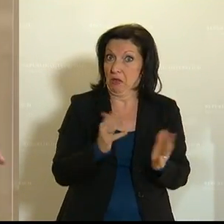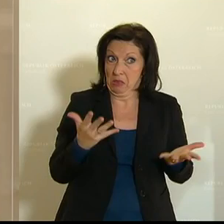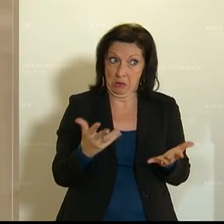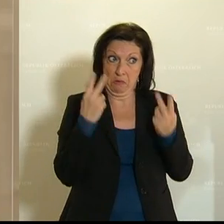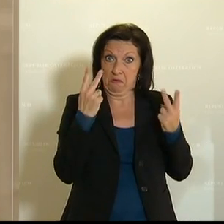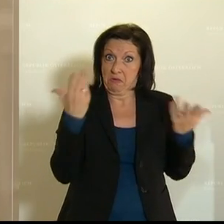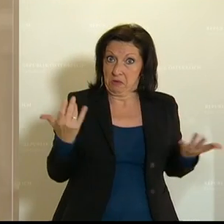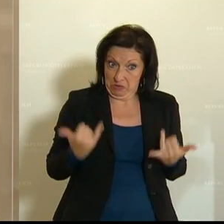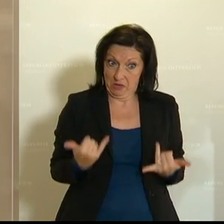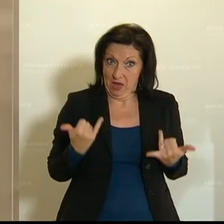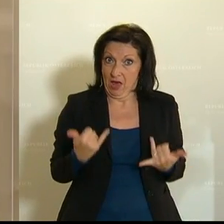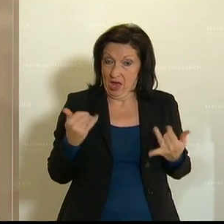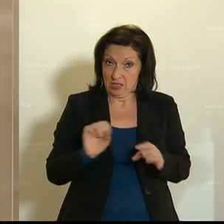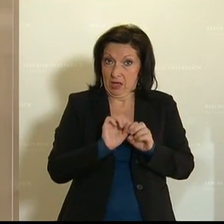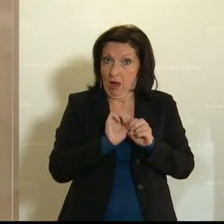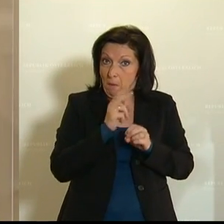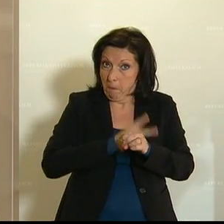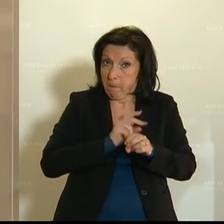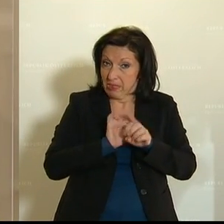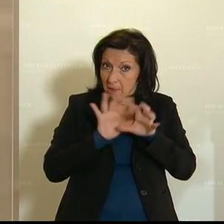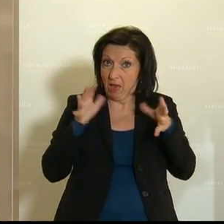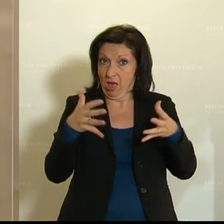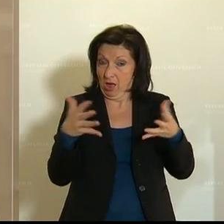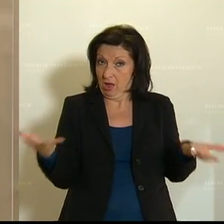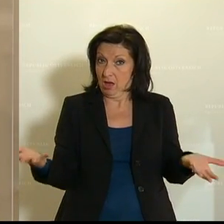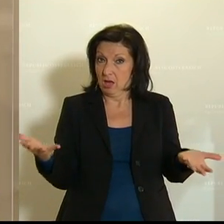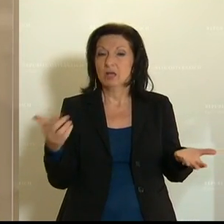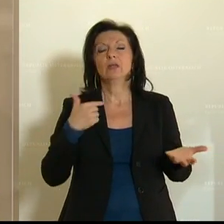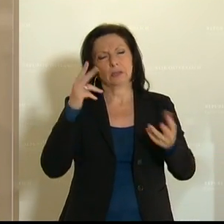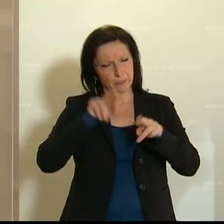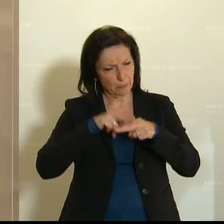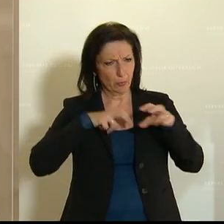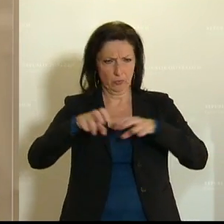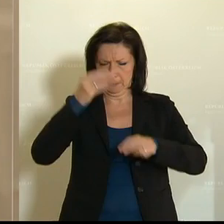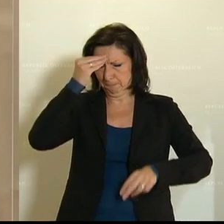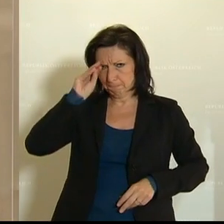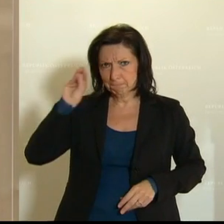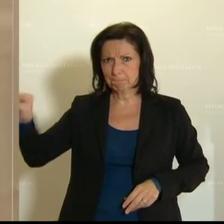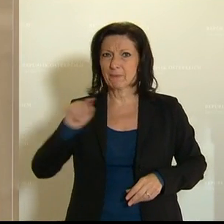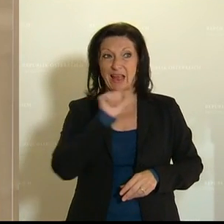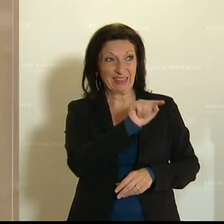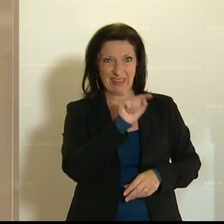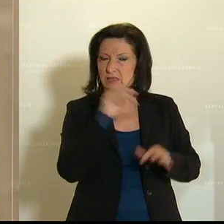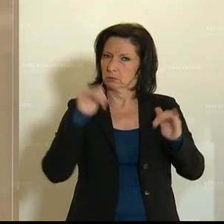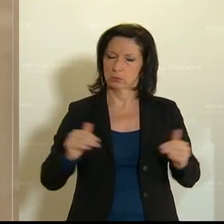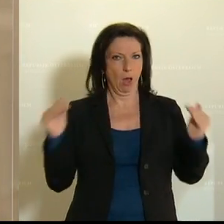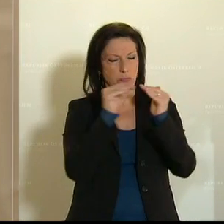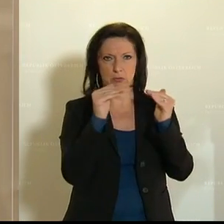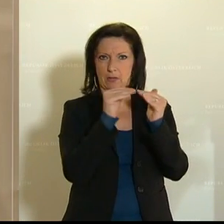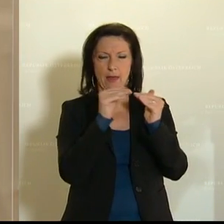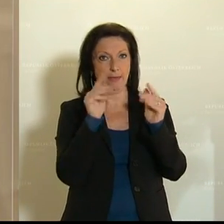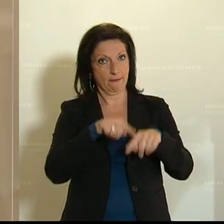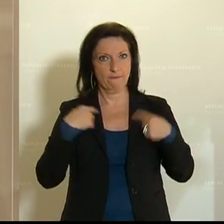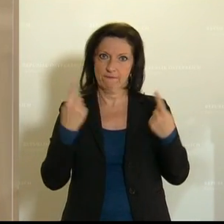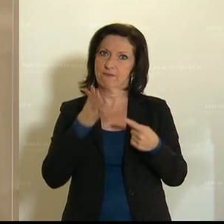dieser Pandemie. Ich appelliere daher dringend an die Bundesregierung, dieses Budgetloch auszugleichen. Wir